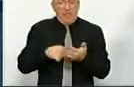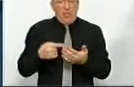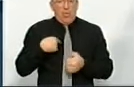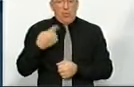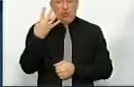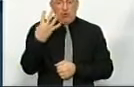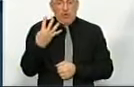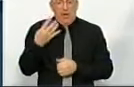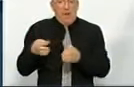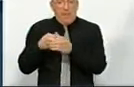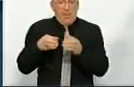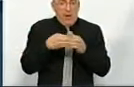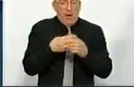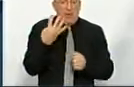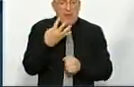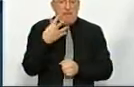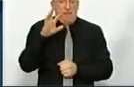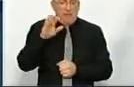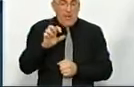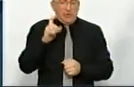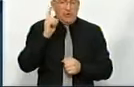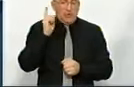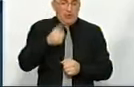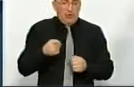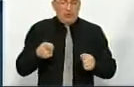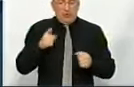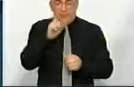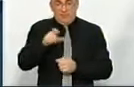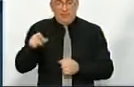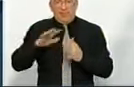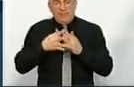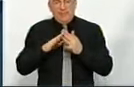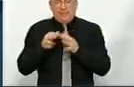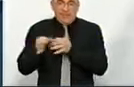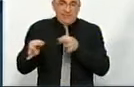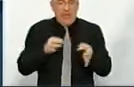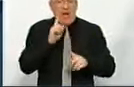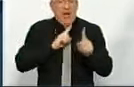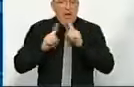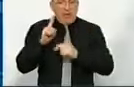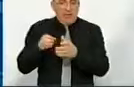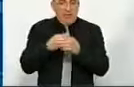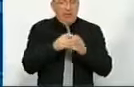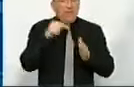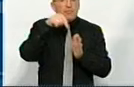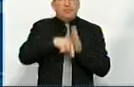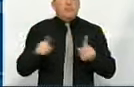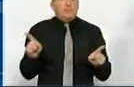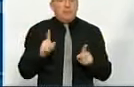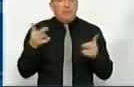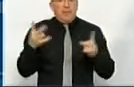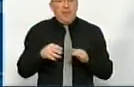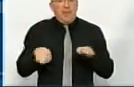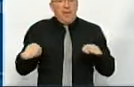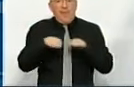4 палати, і 4 палата 500, в нас 1000 членів, 500 членів – це сільські селищні ради. І в чому суть? Треба